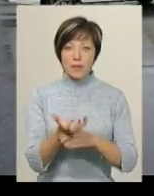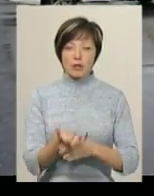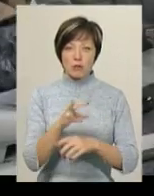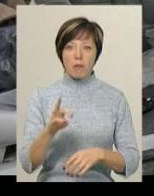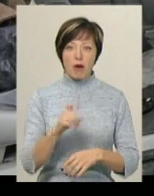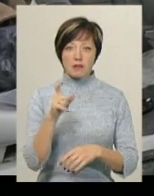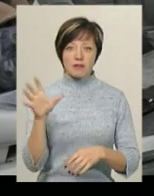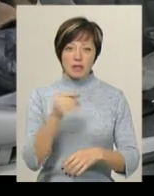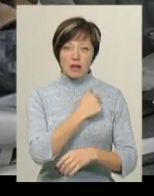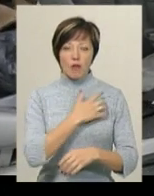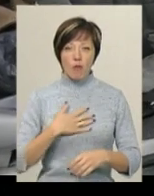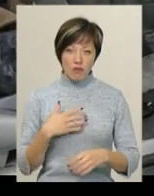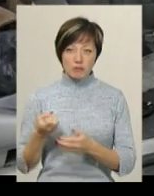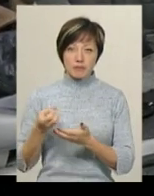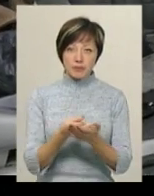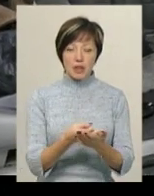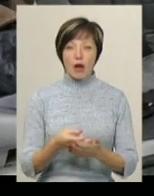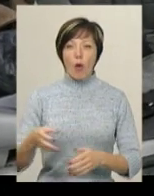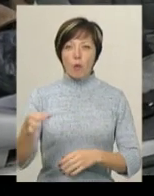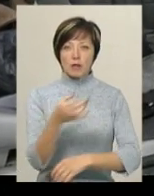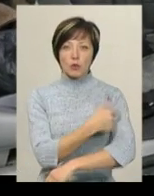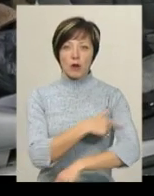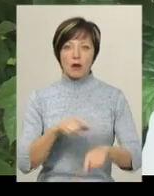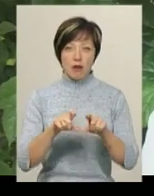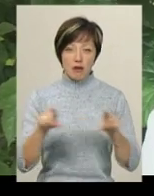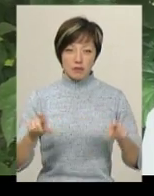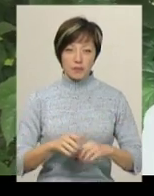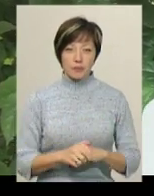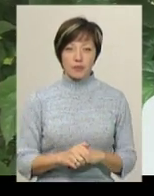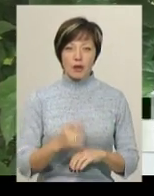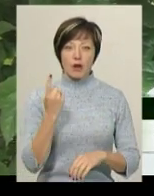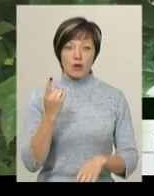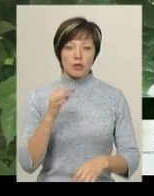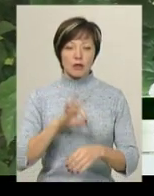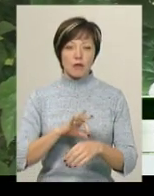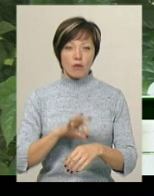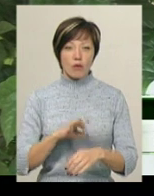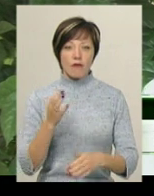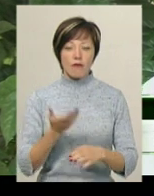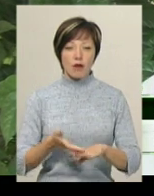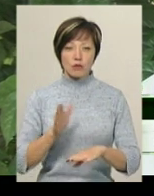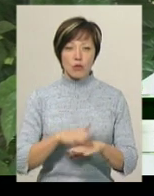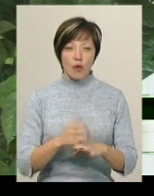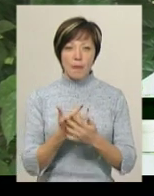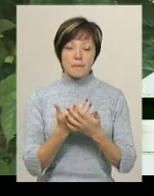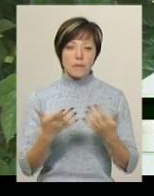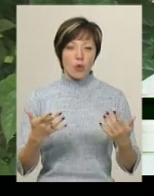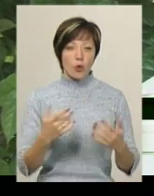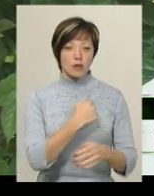Усіх травмованих каретами швидкої допомоги відвезли до Хмельницької обласної лікарні. Один хворий з важкою політравмою,